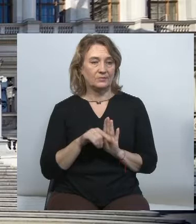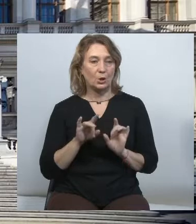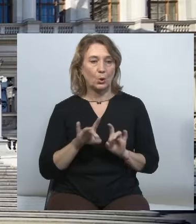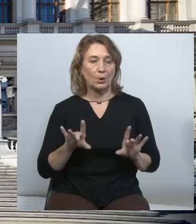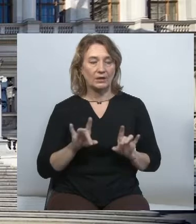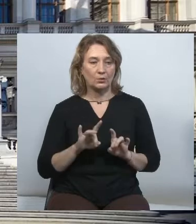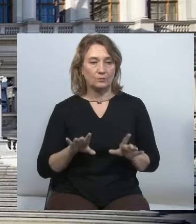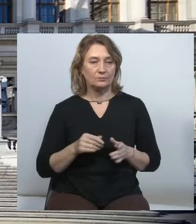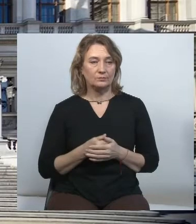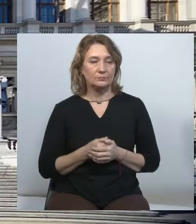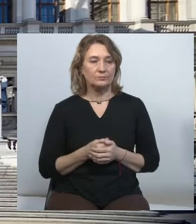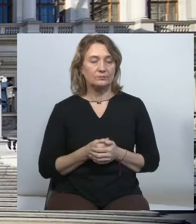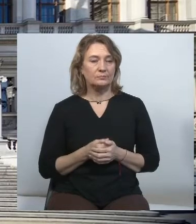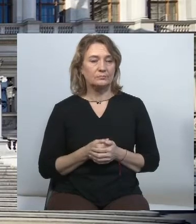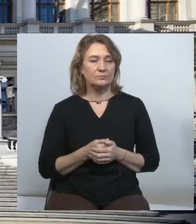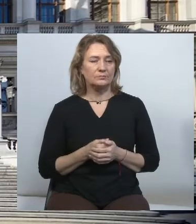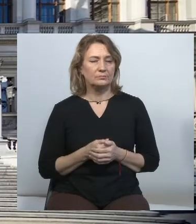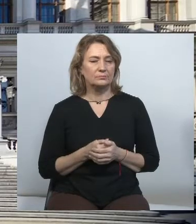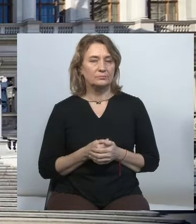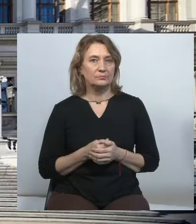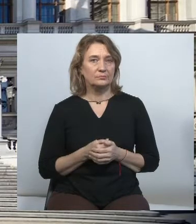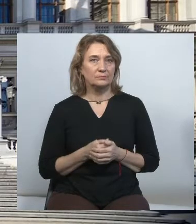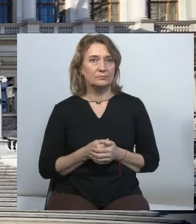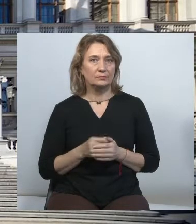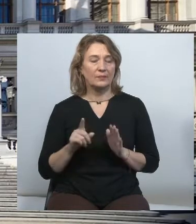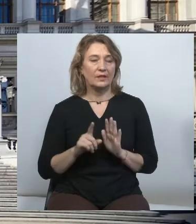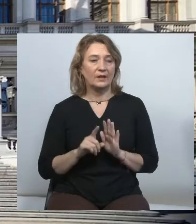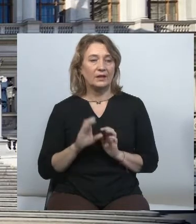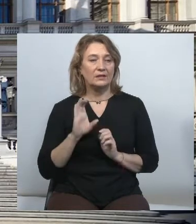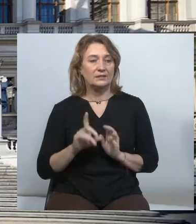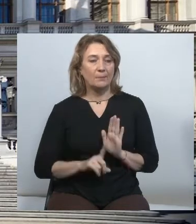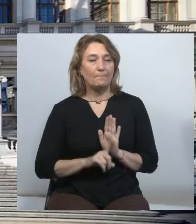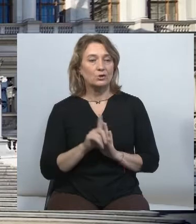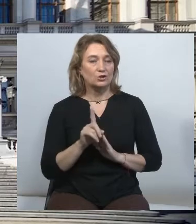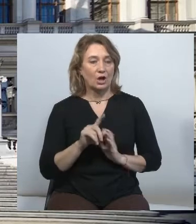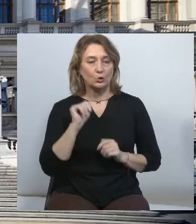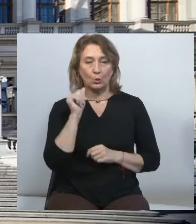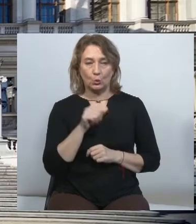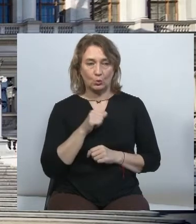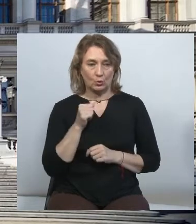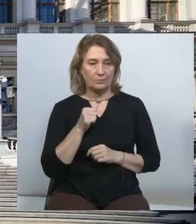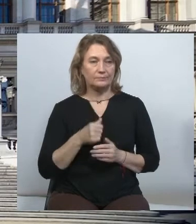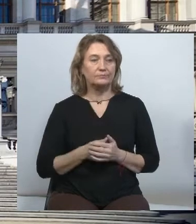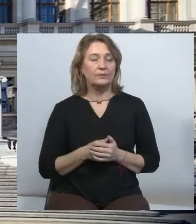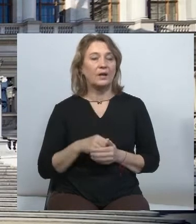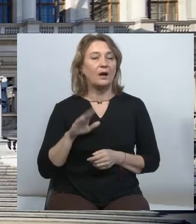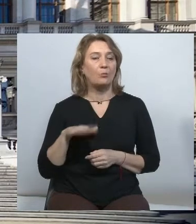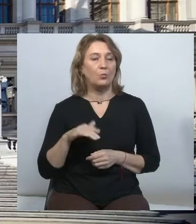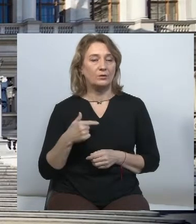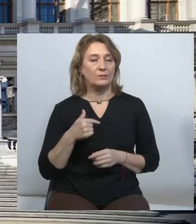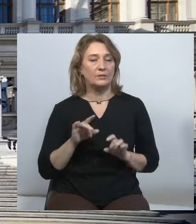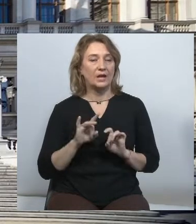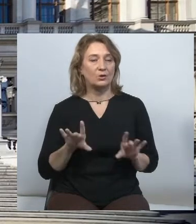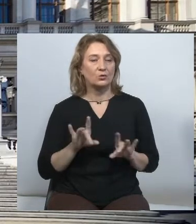з точки зору Європи, а потім я